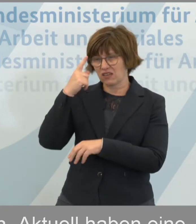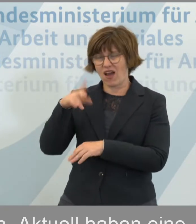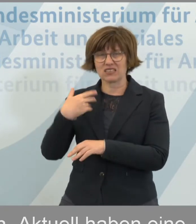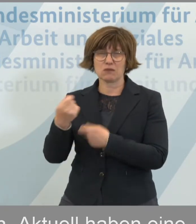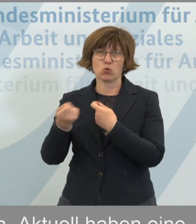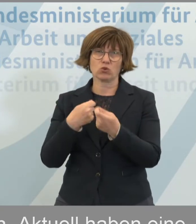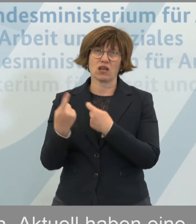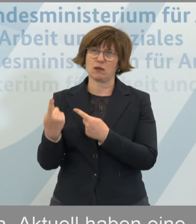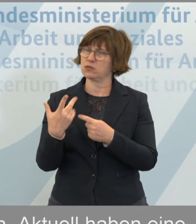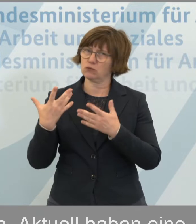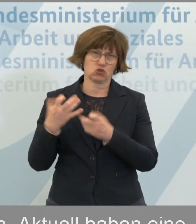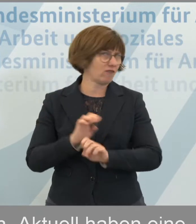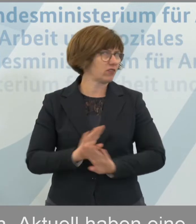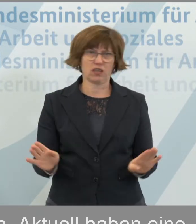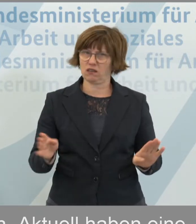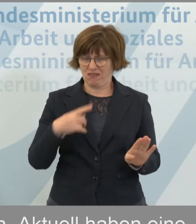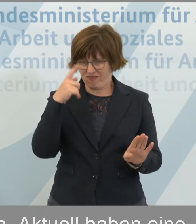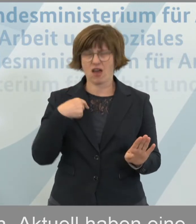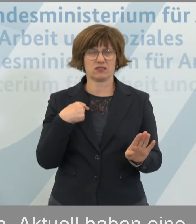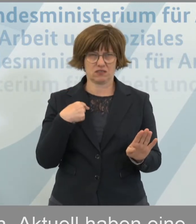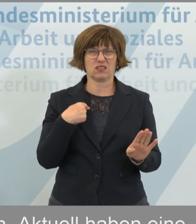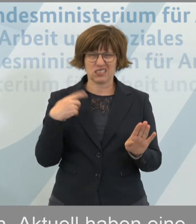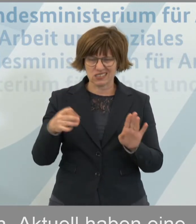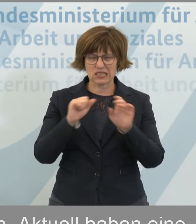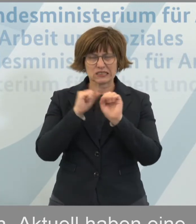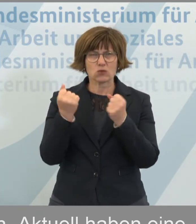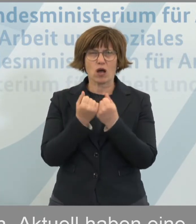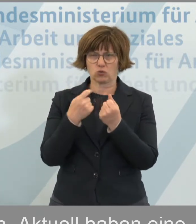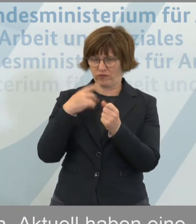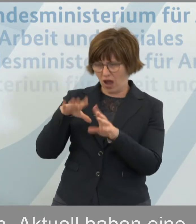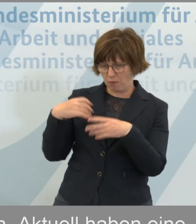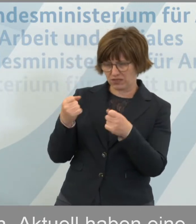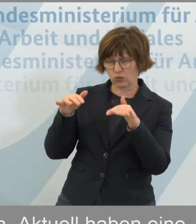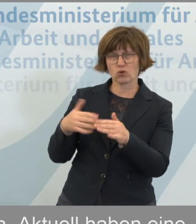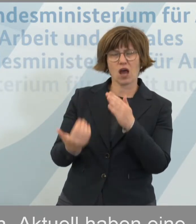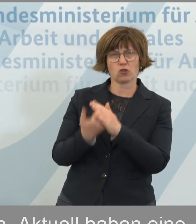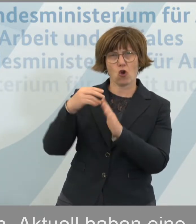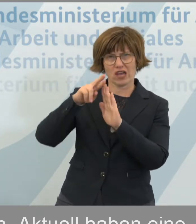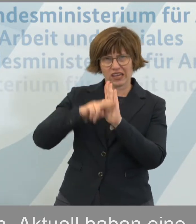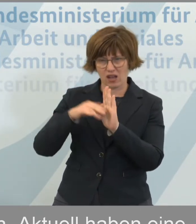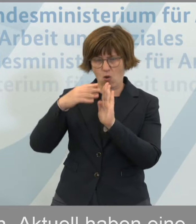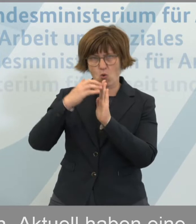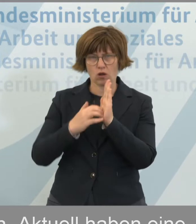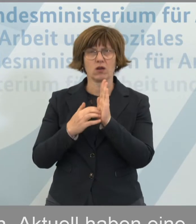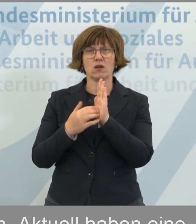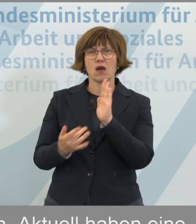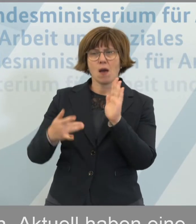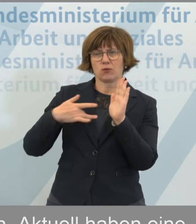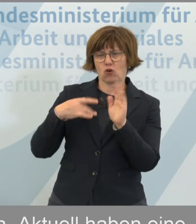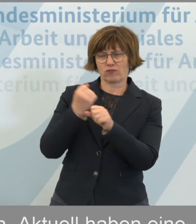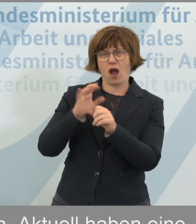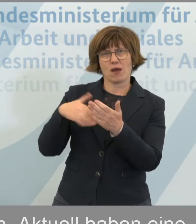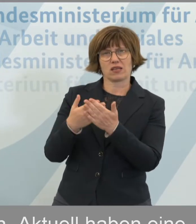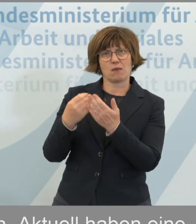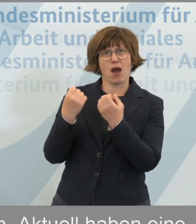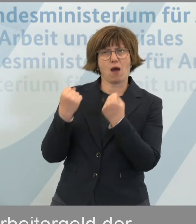Unternehmen geben, die das nicht stemmen können. In diesen Fällen sichern wir mit den neuen Regelungen die betroffenen Arbeitnehmerinnen